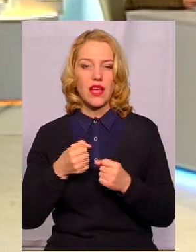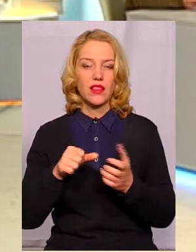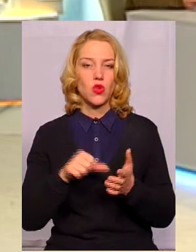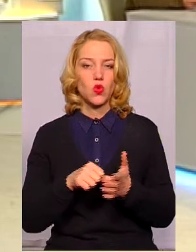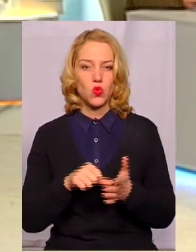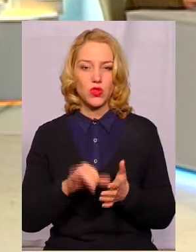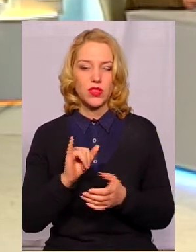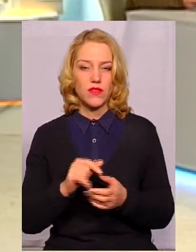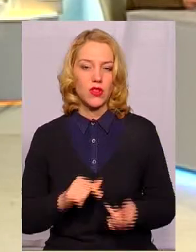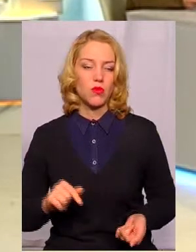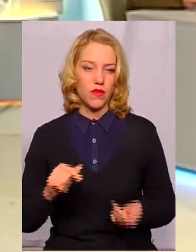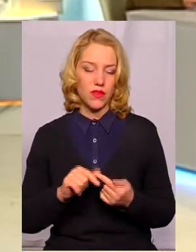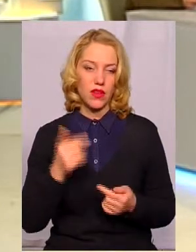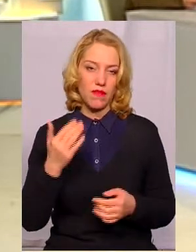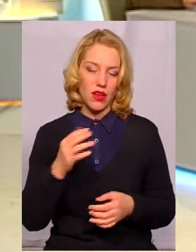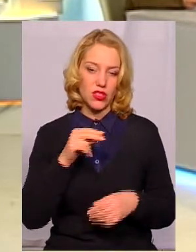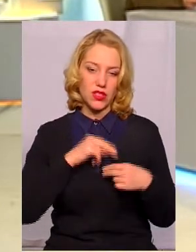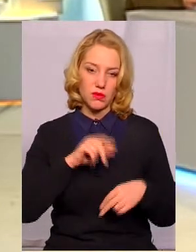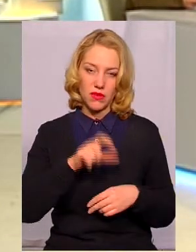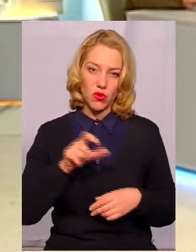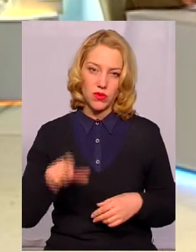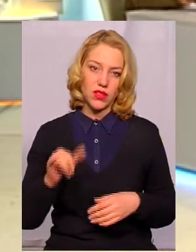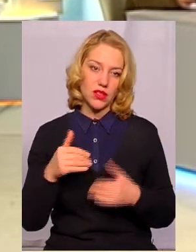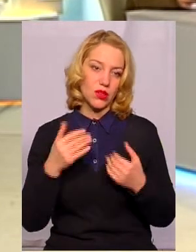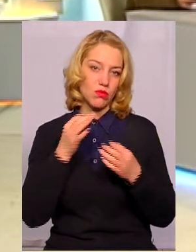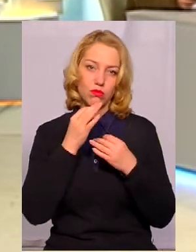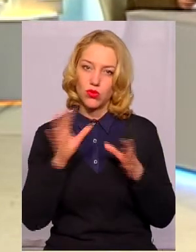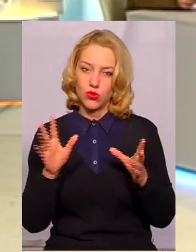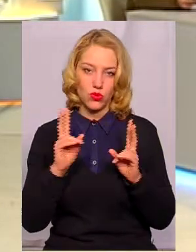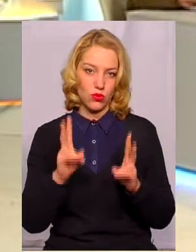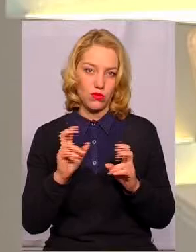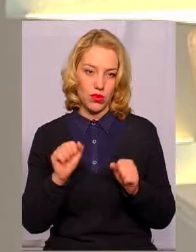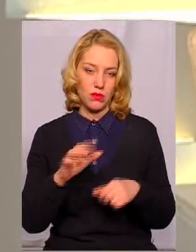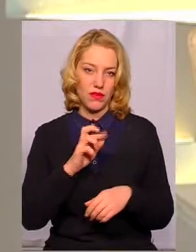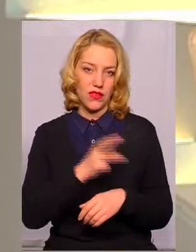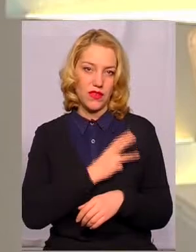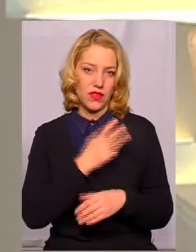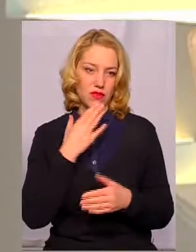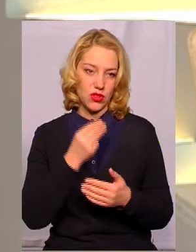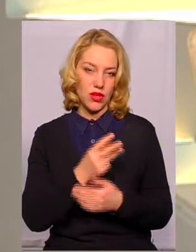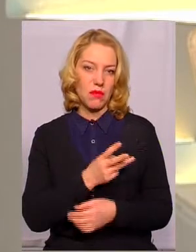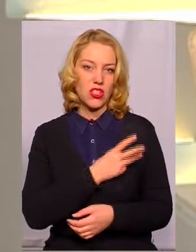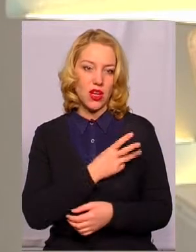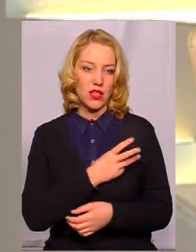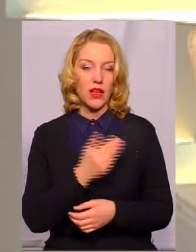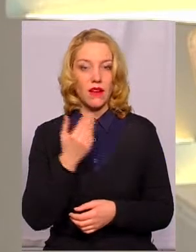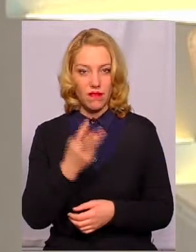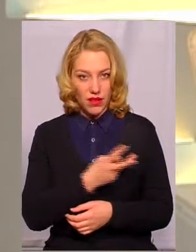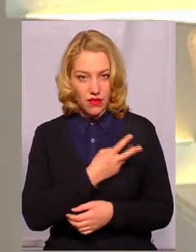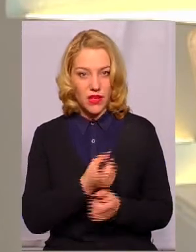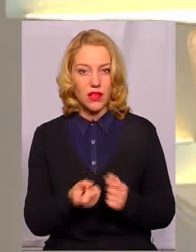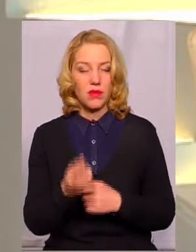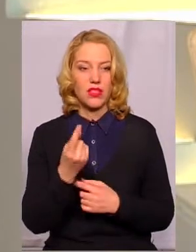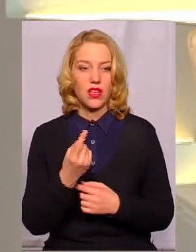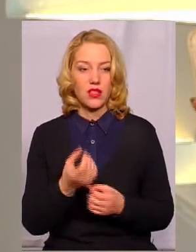відповідно, ваші співробітники і будь-хто, хто виявив був бажання. То виявили б